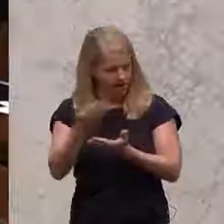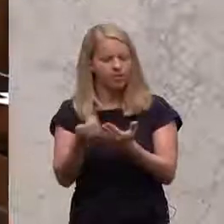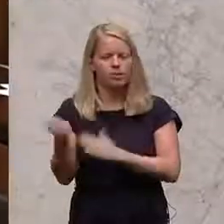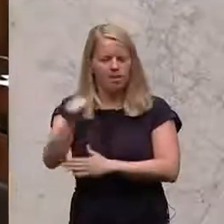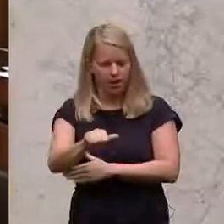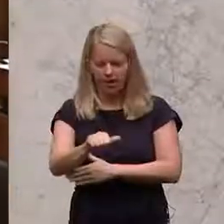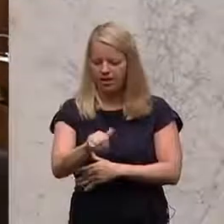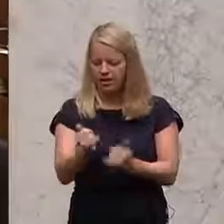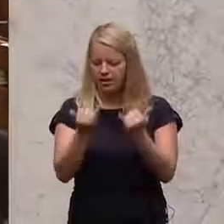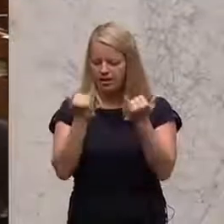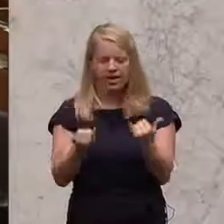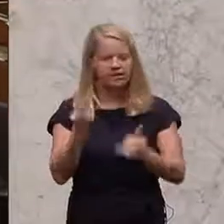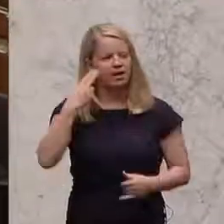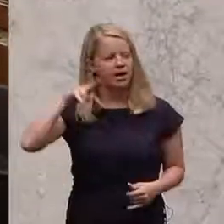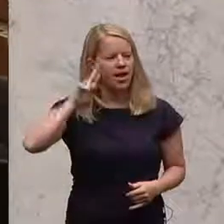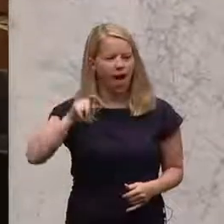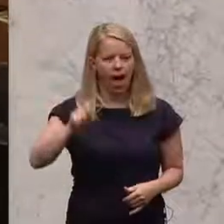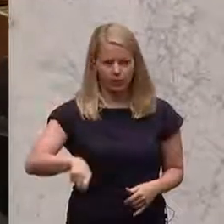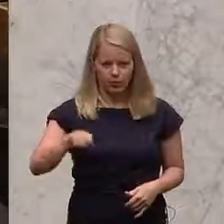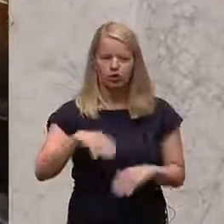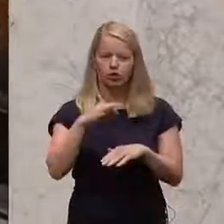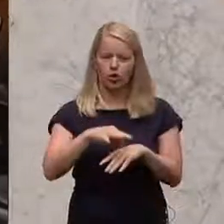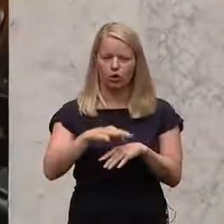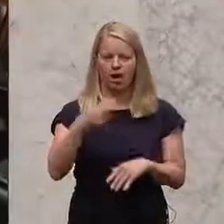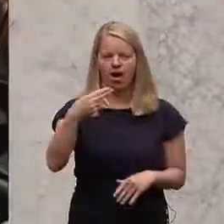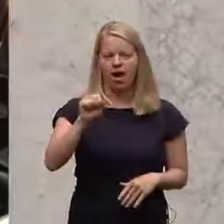Unter dem Wort ist der Herr Abgeordneter Dr. Harald Weißer.